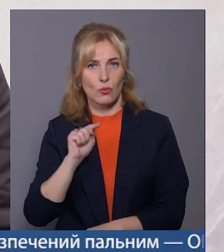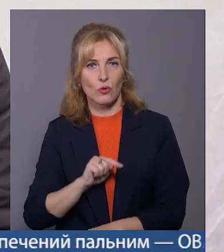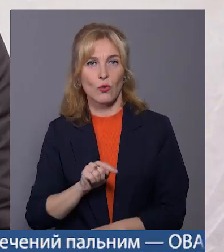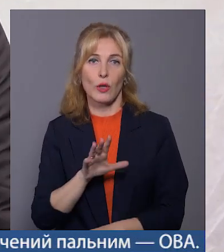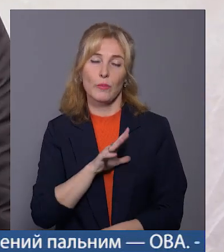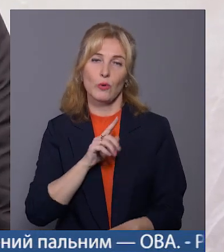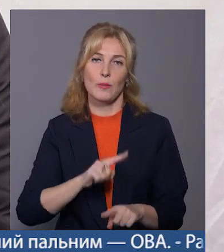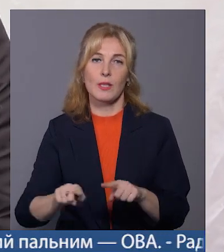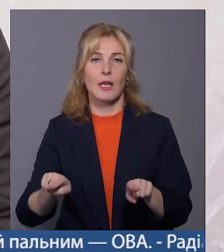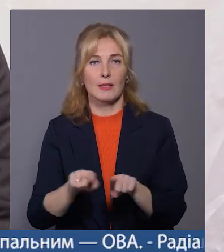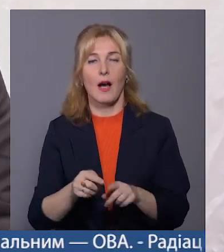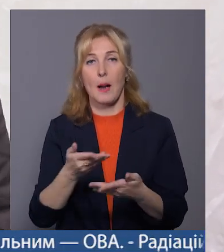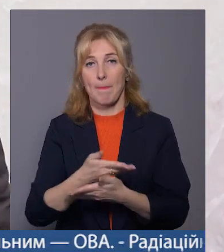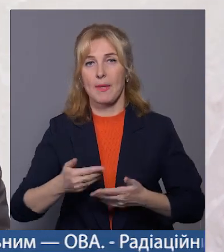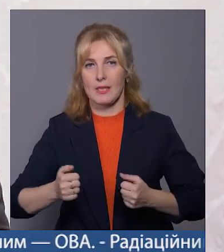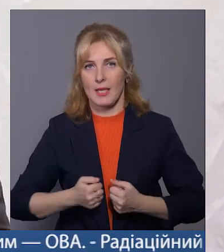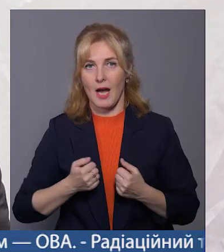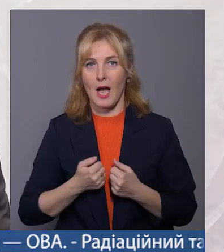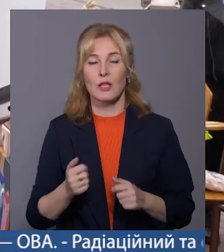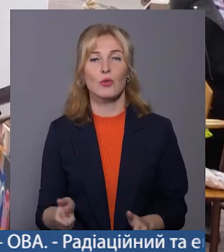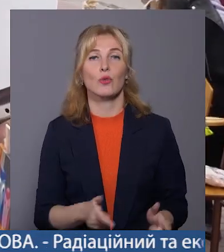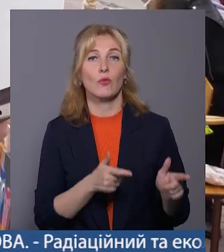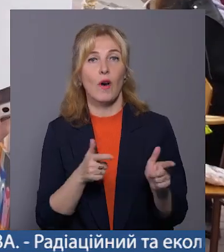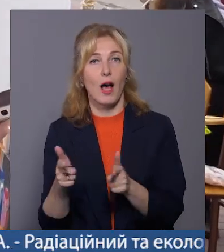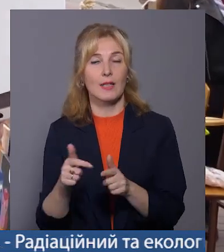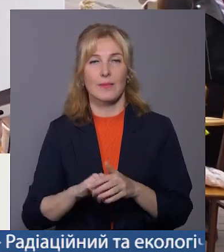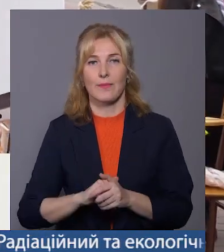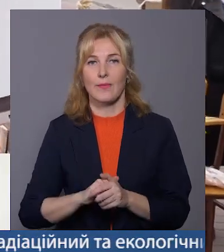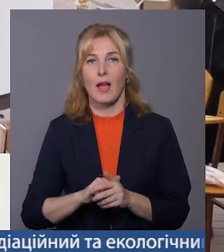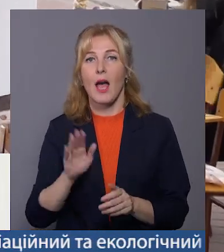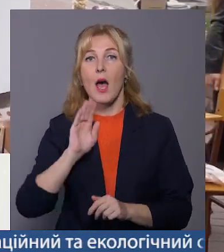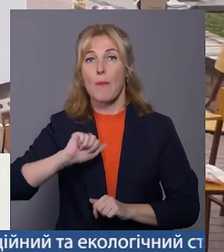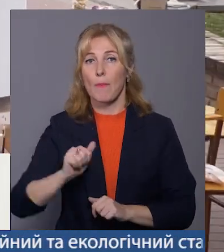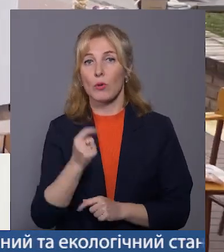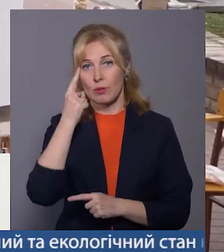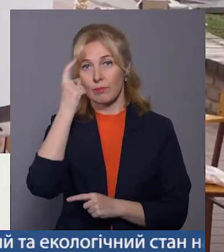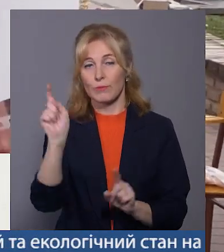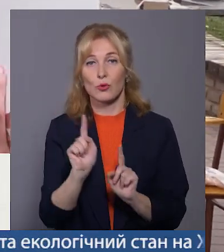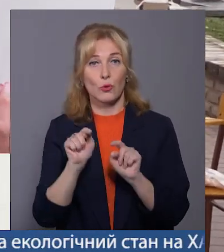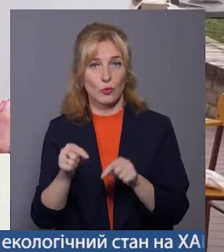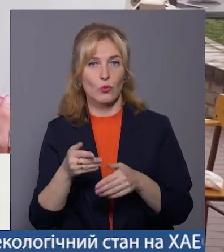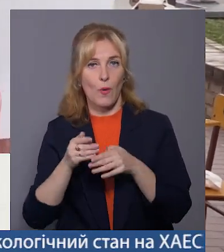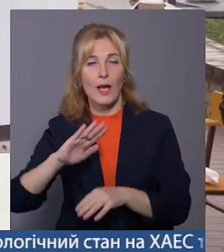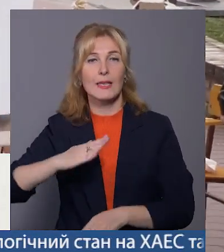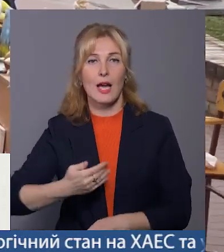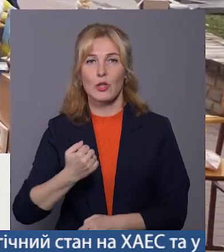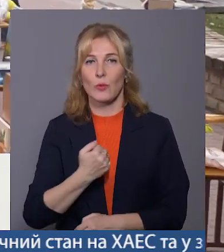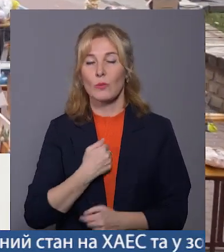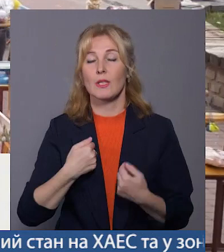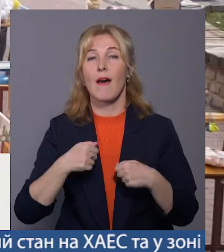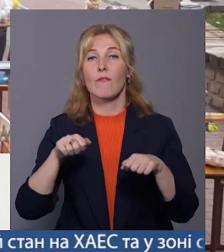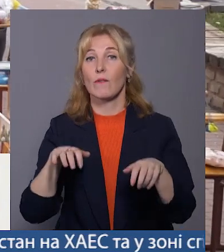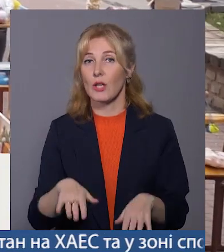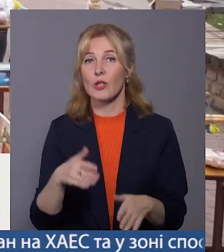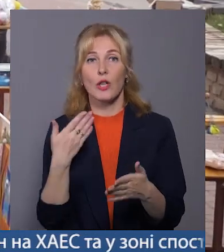быстренько, так, старалися і готувалися. Подруга скинула, мені ще тут допомагають нашим хлопцям, вирішила, от,